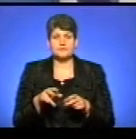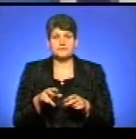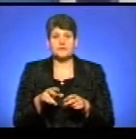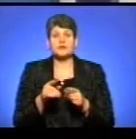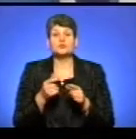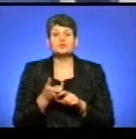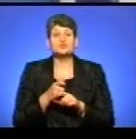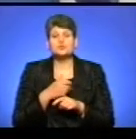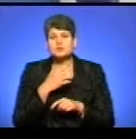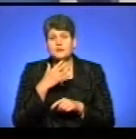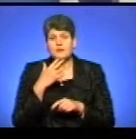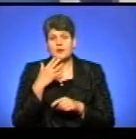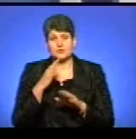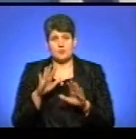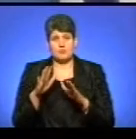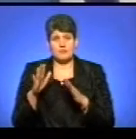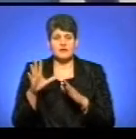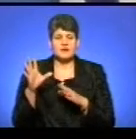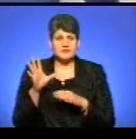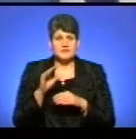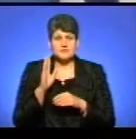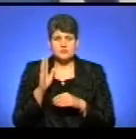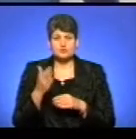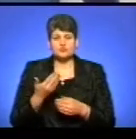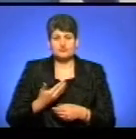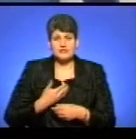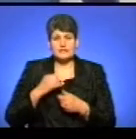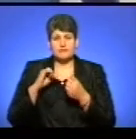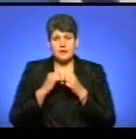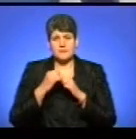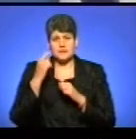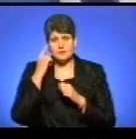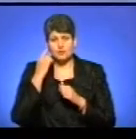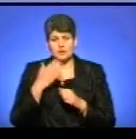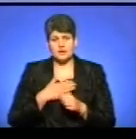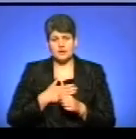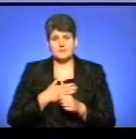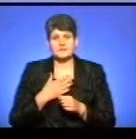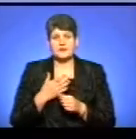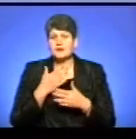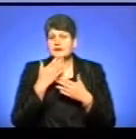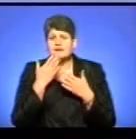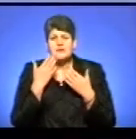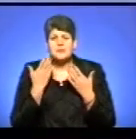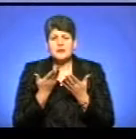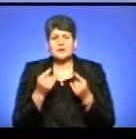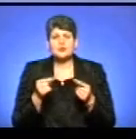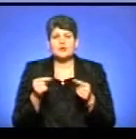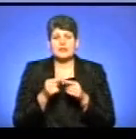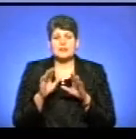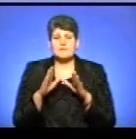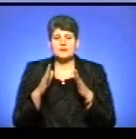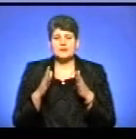Дуже багато, насправді, моментів, і вони всі будуть вжити в пам'яті моїй. Тому немає якихось конкретних моментів, які